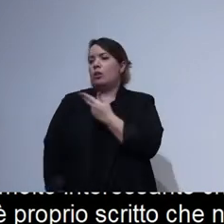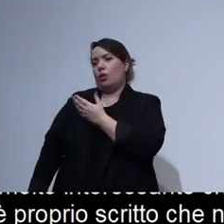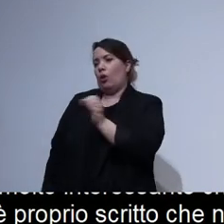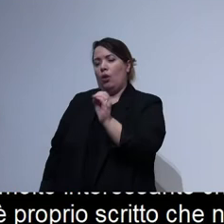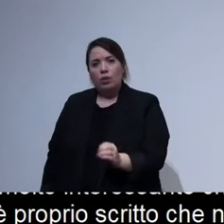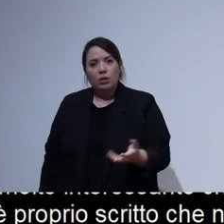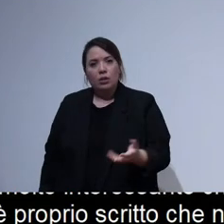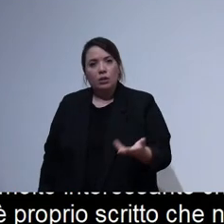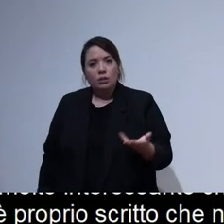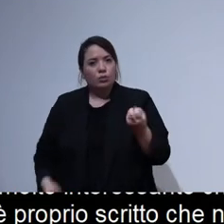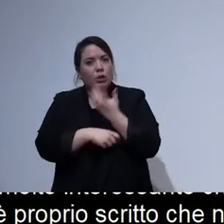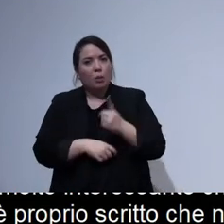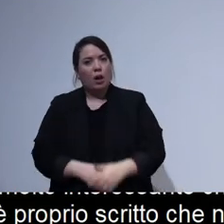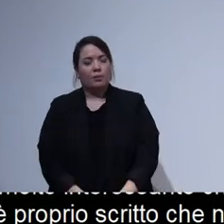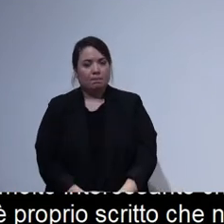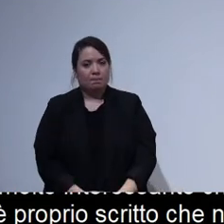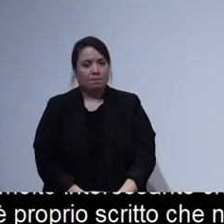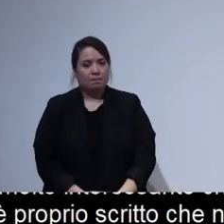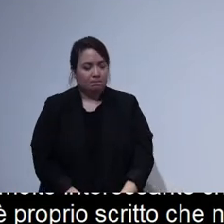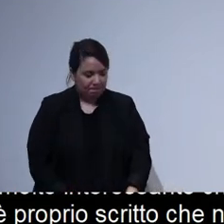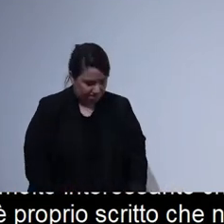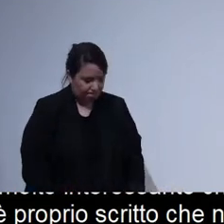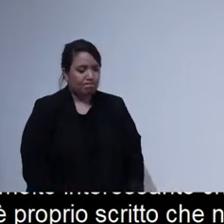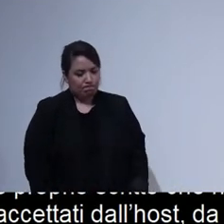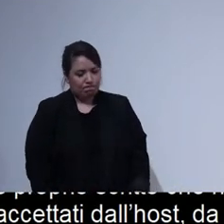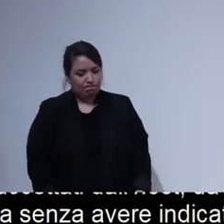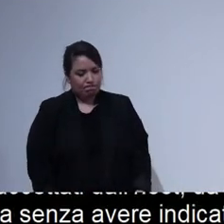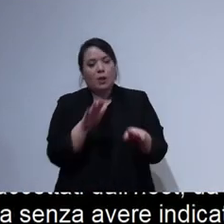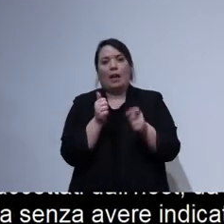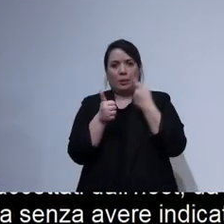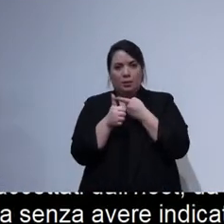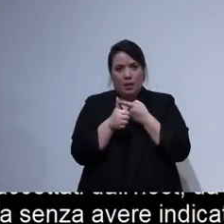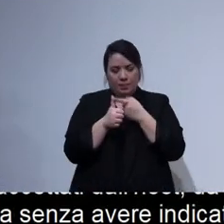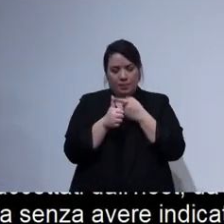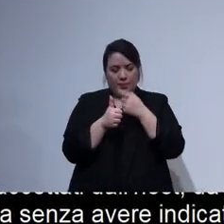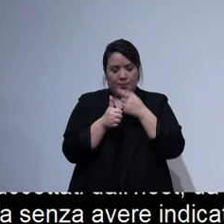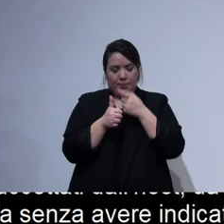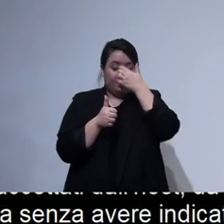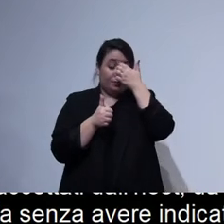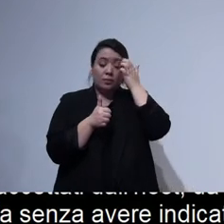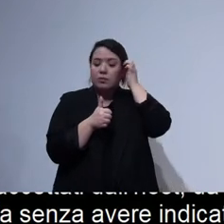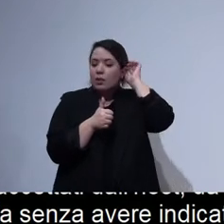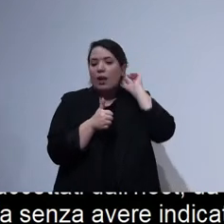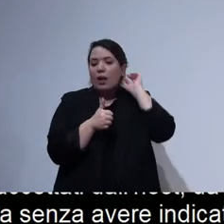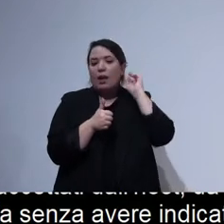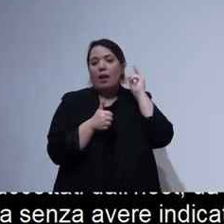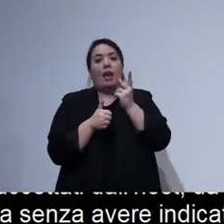casa allora parto dalla prima non c'è un servizio particolare